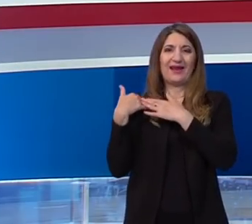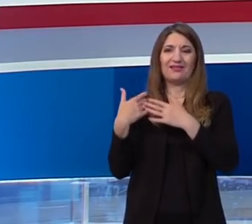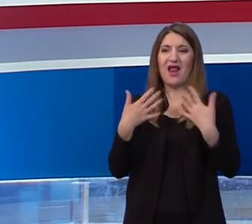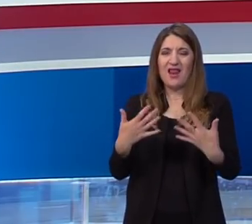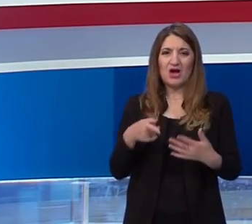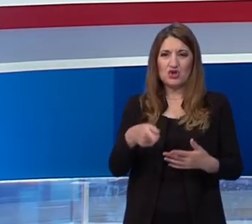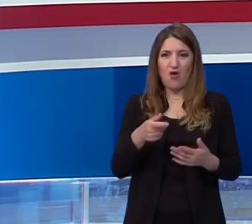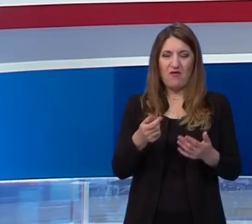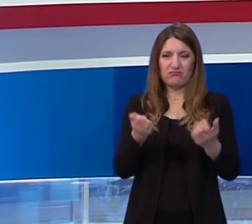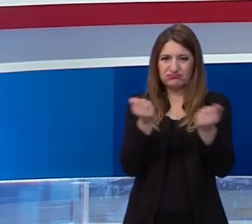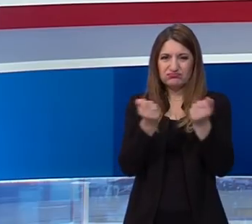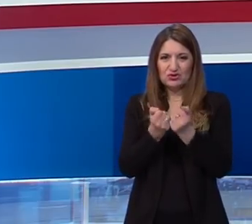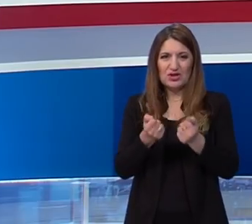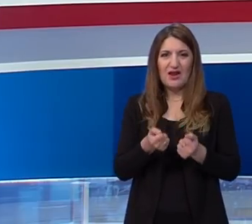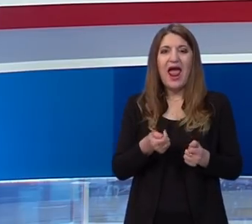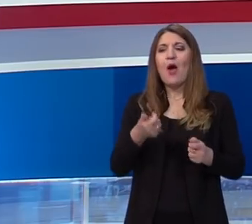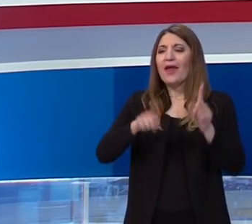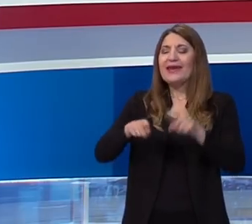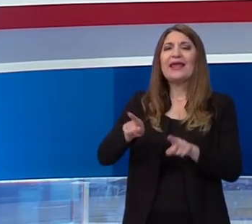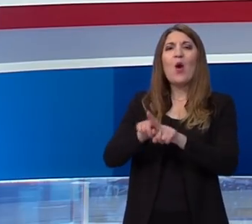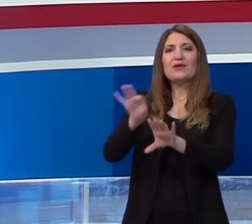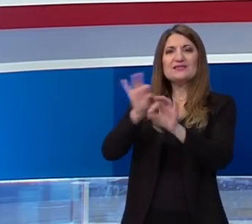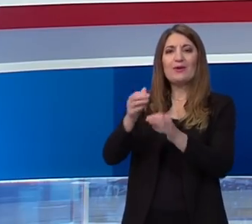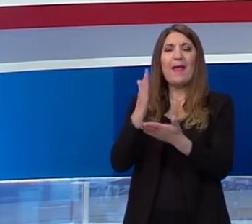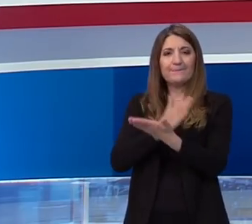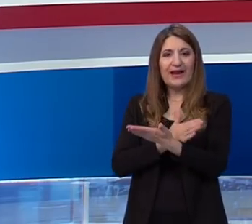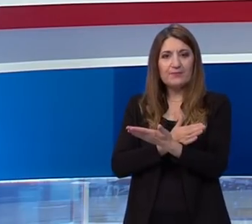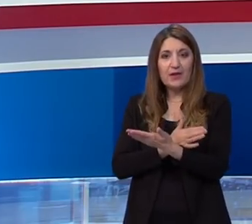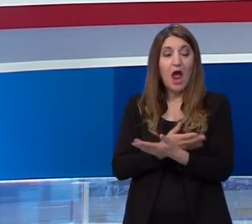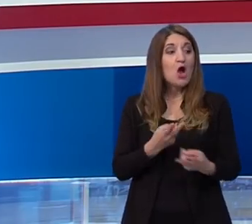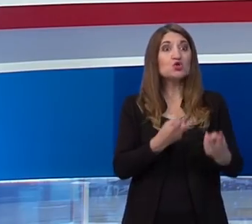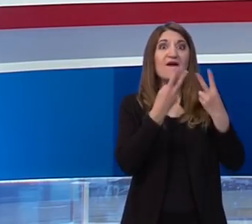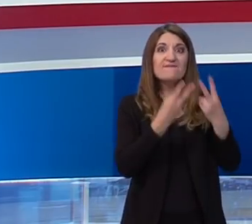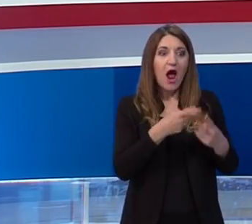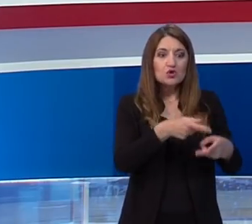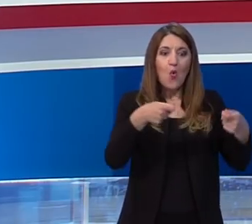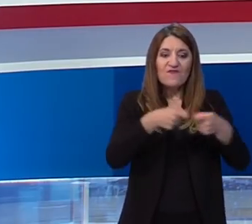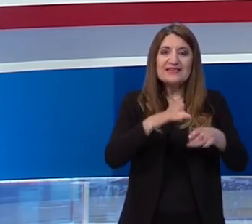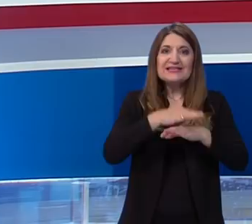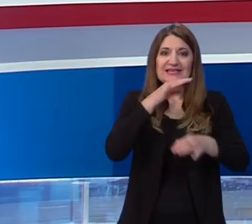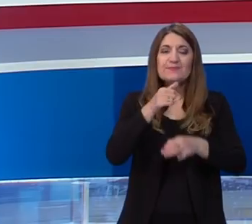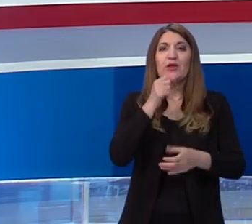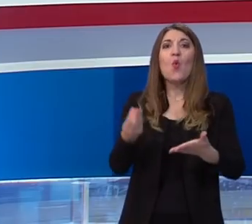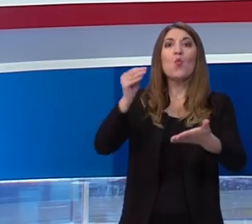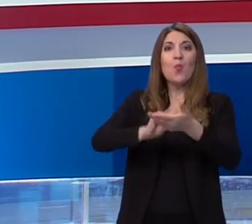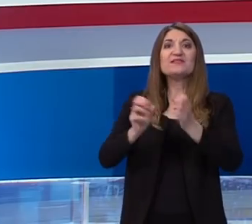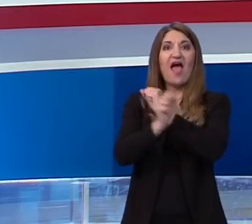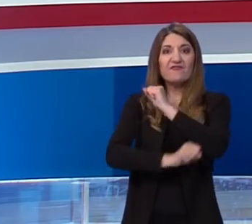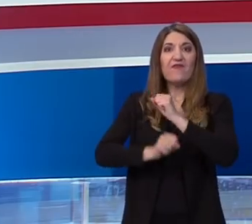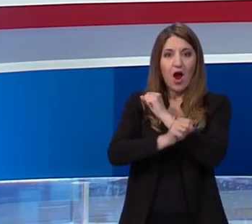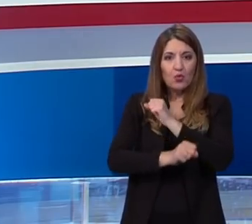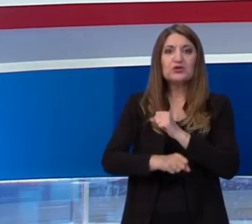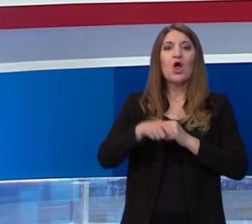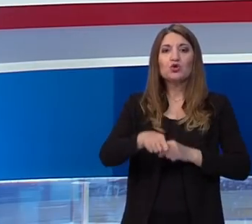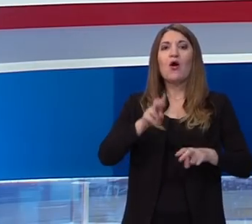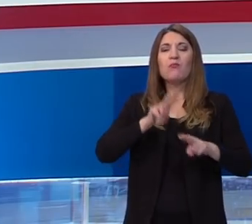što će se neki predmeti poroglasiti kao fakultativni, a oni koji su nam važni za ispite i za upisna fakultet će se pisati